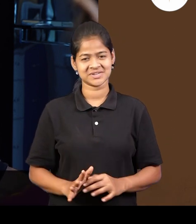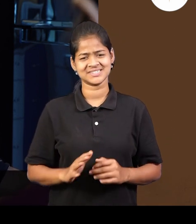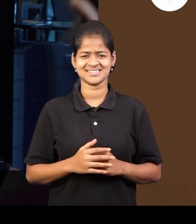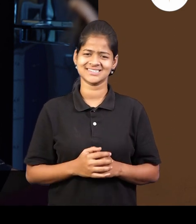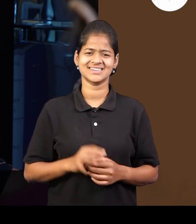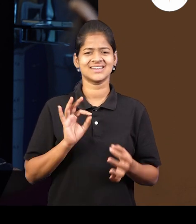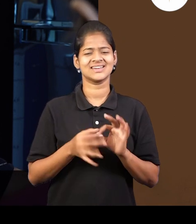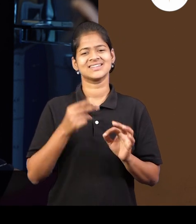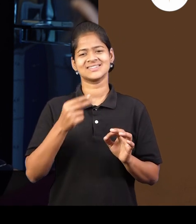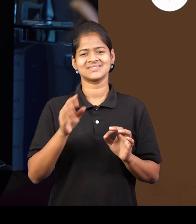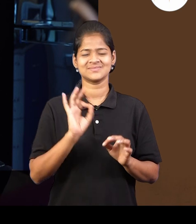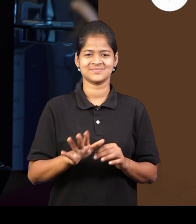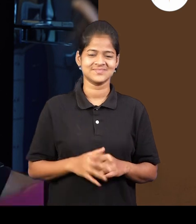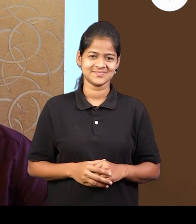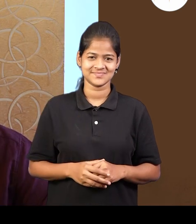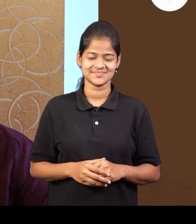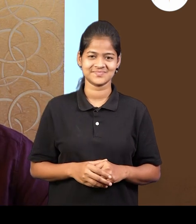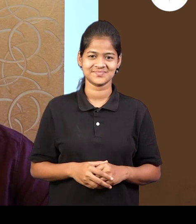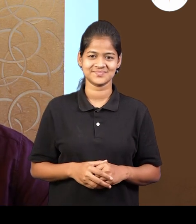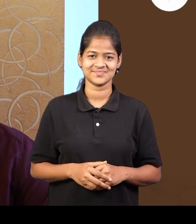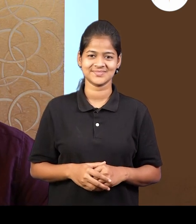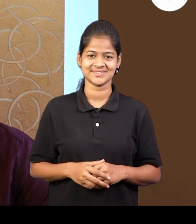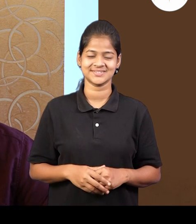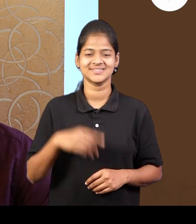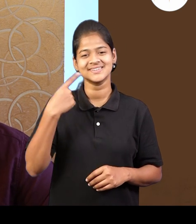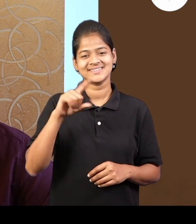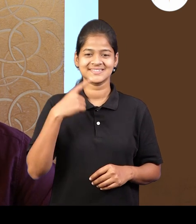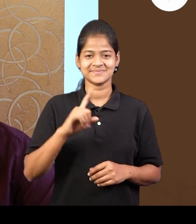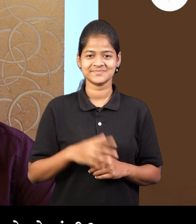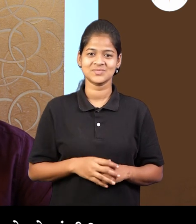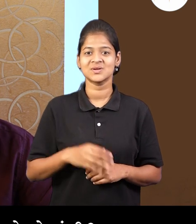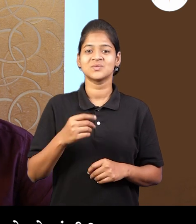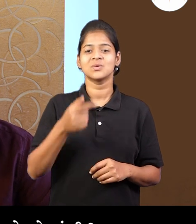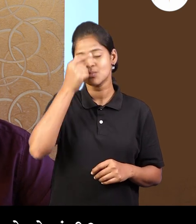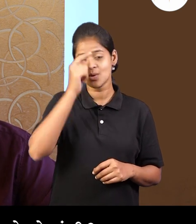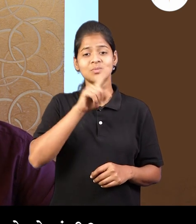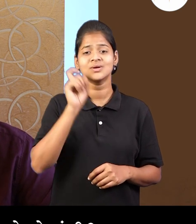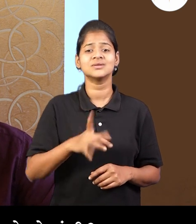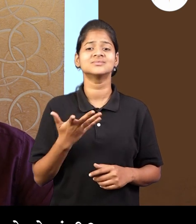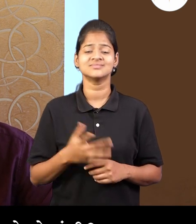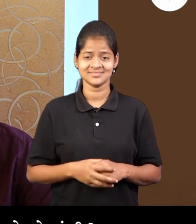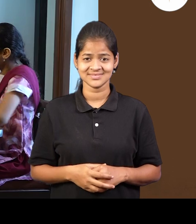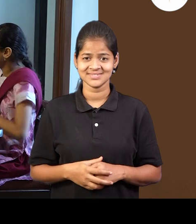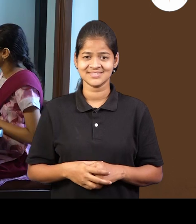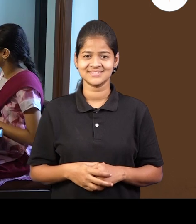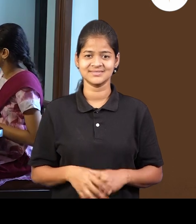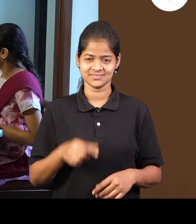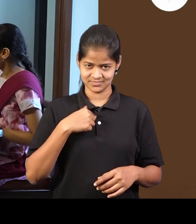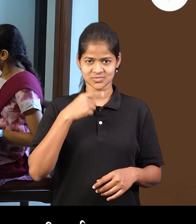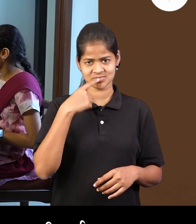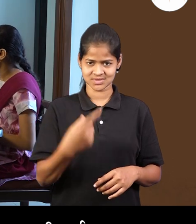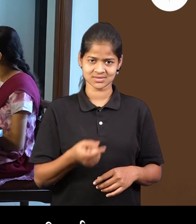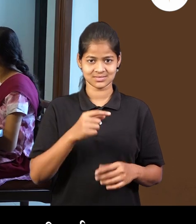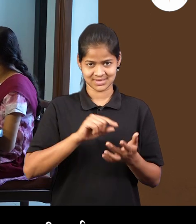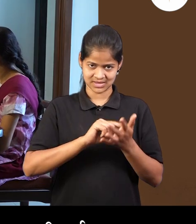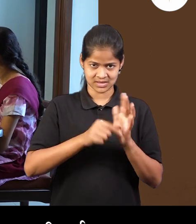तेचा अपला मध्य बिंदू अस्तो अचा, बरोबरे कि मा, काय तुम्छी गाड़ी आडले कुठे दोगांची? नी, सानके,